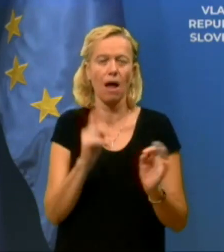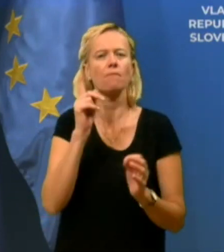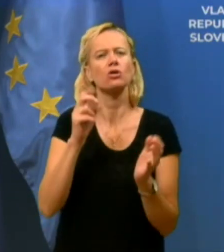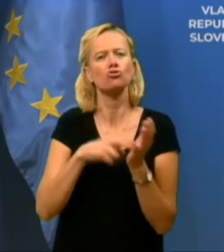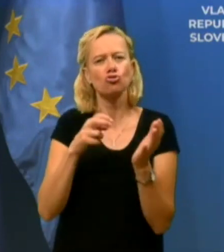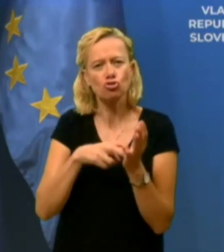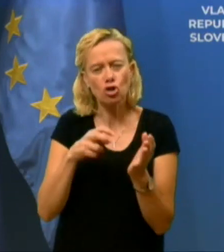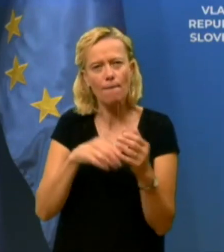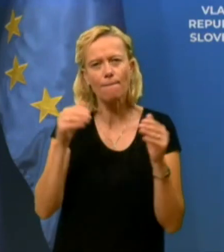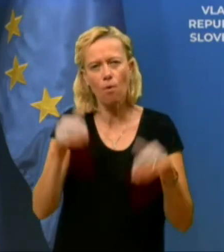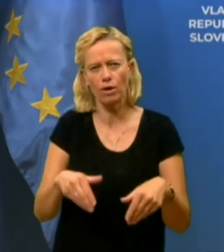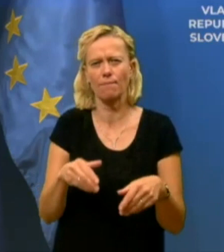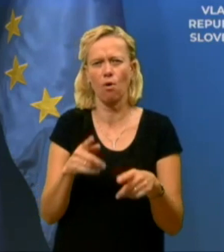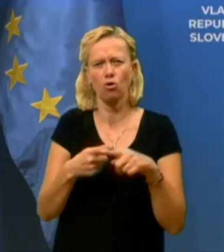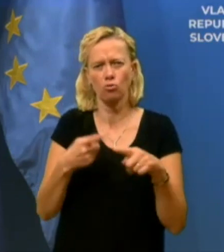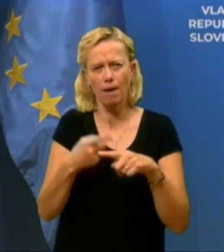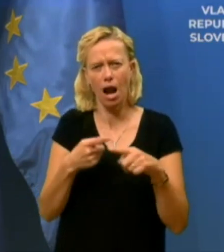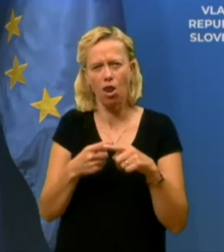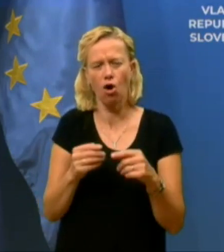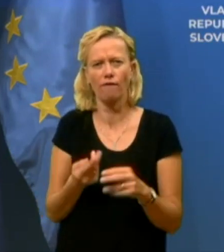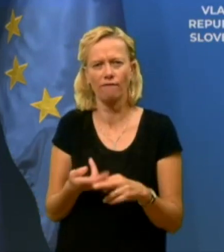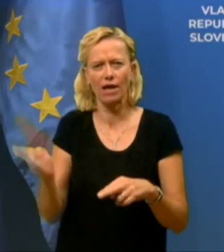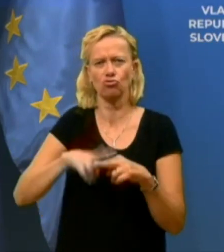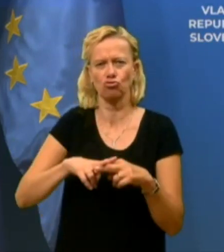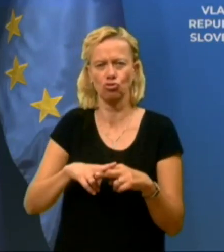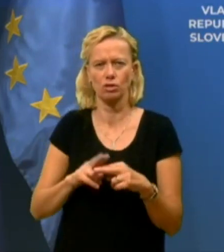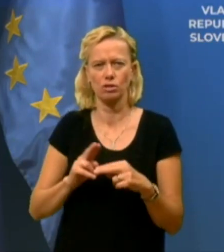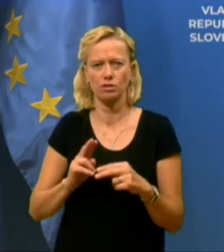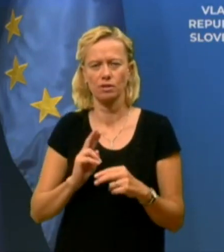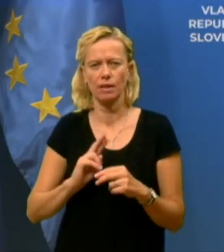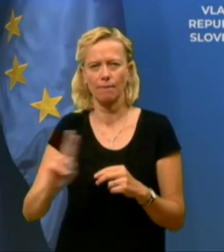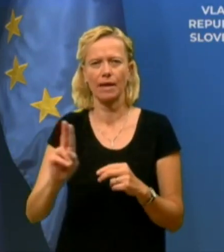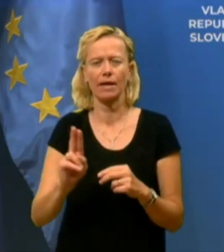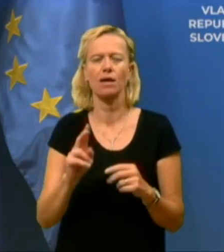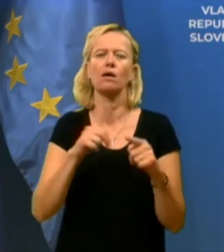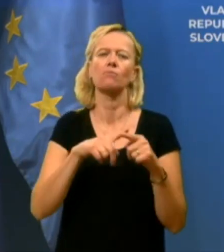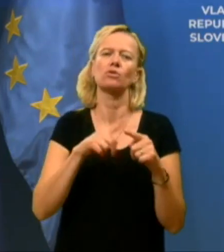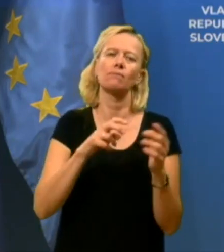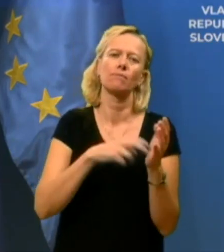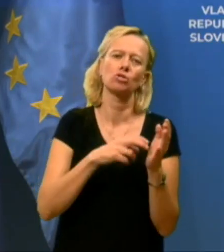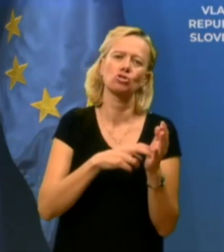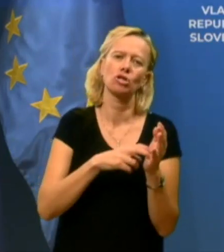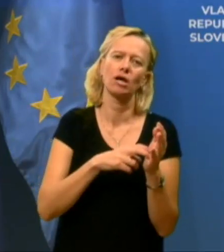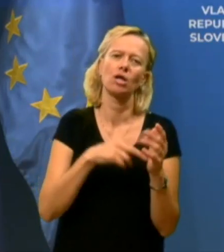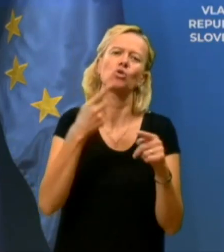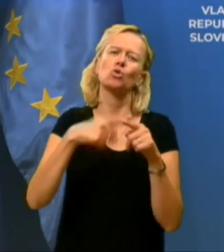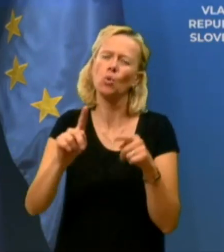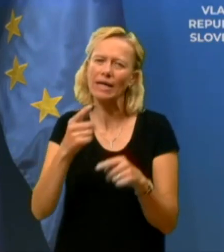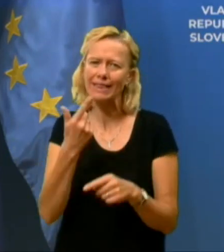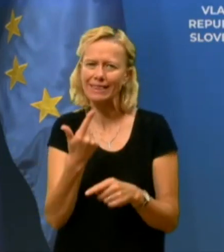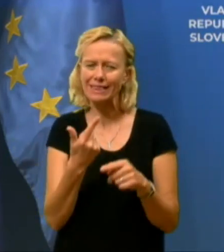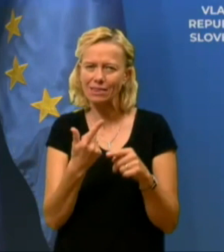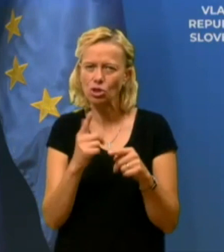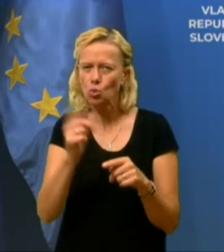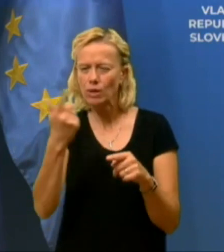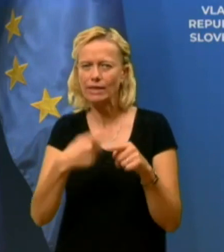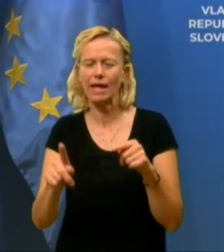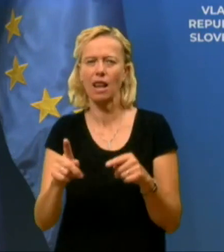premakniti zadeve naprej. In potem je še drugi del, tisti drugi del je pa na vseh nas. Drugi del je pa